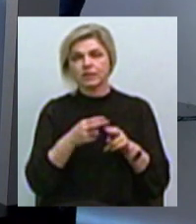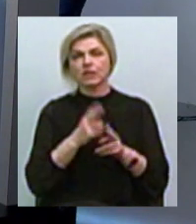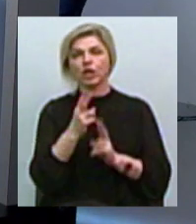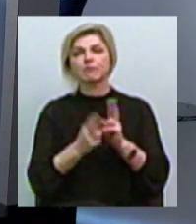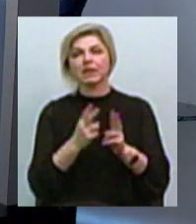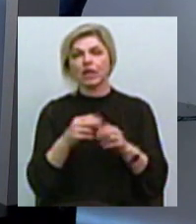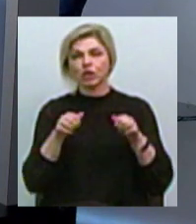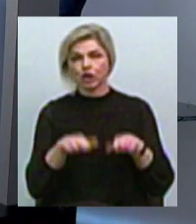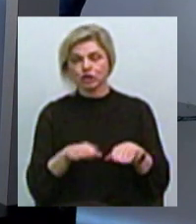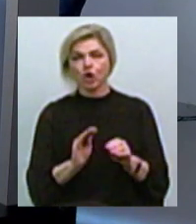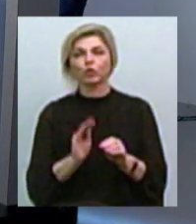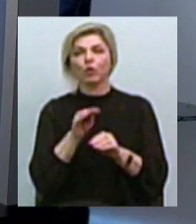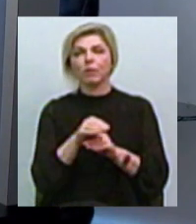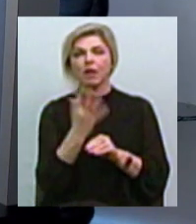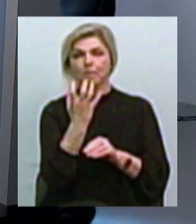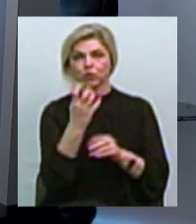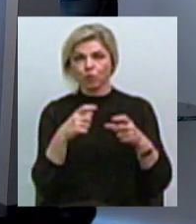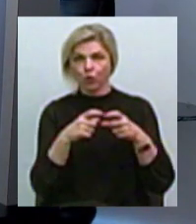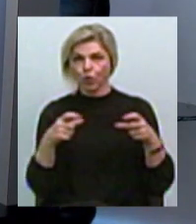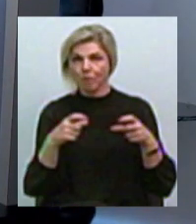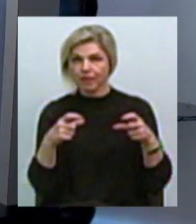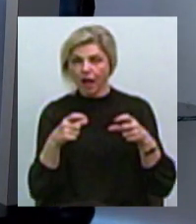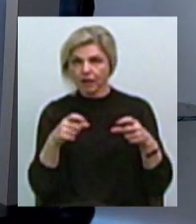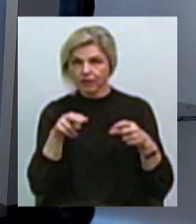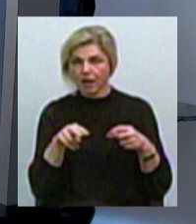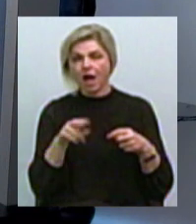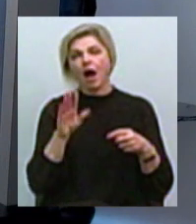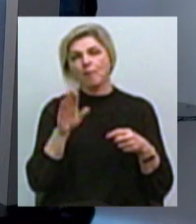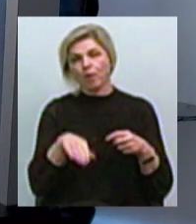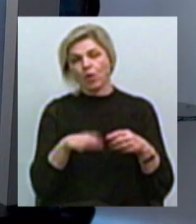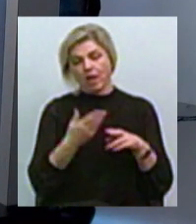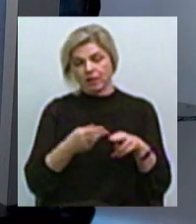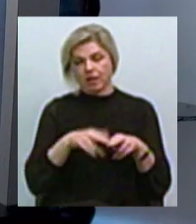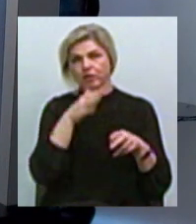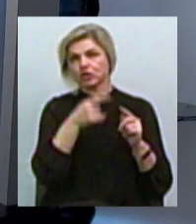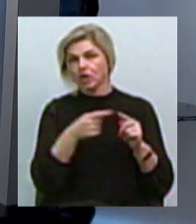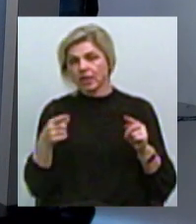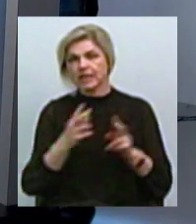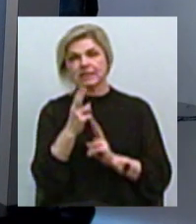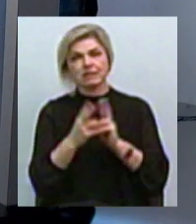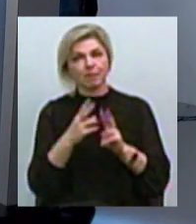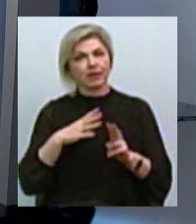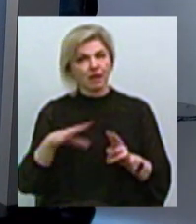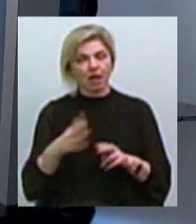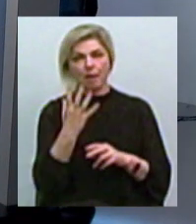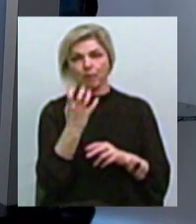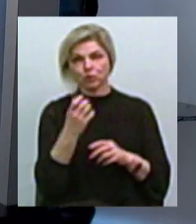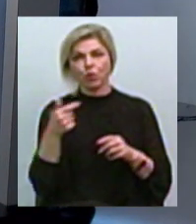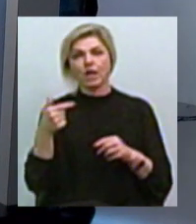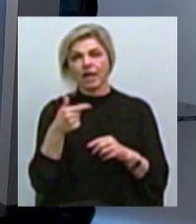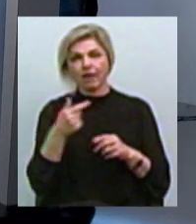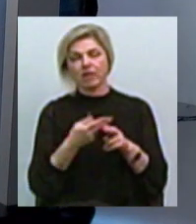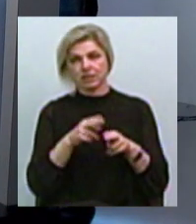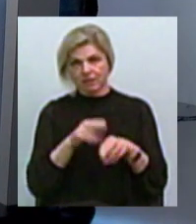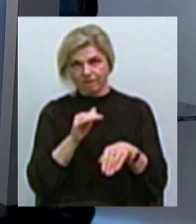додали 500 гривень номінал І з цього часу взагалі змін вже не було 500 гривень номінал, тоді це було